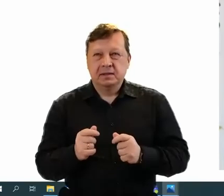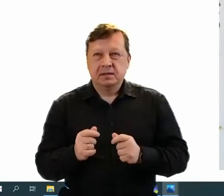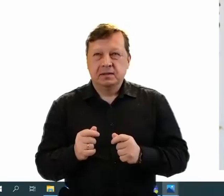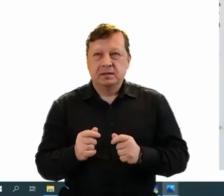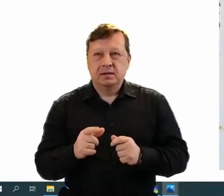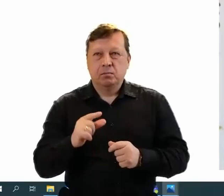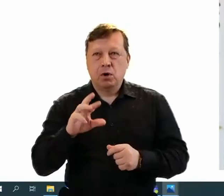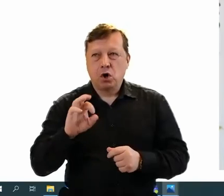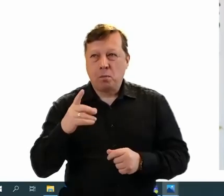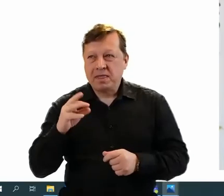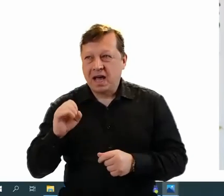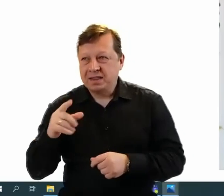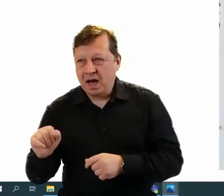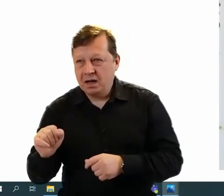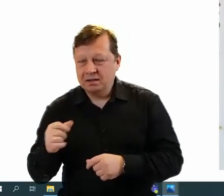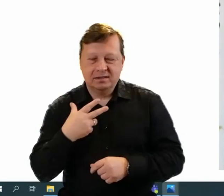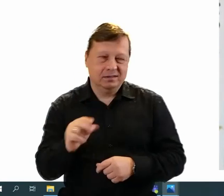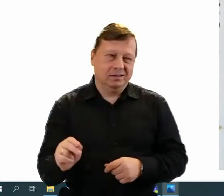Nie, nie, nie.